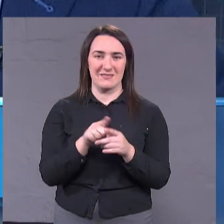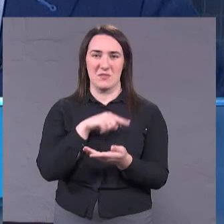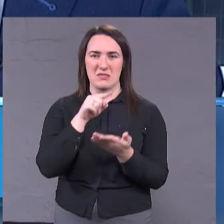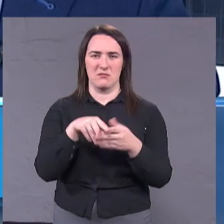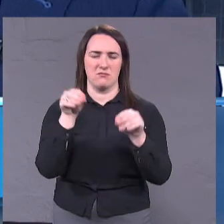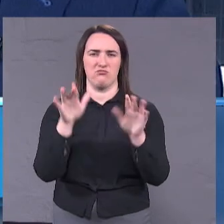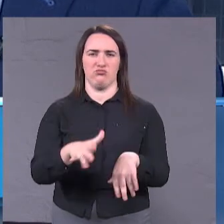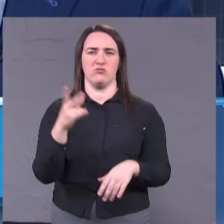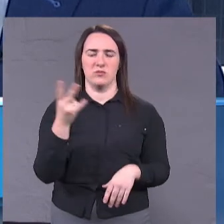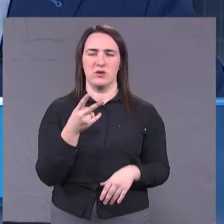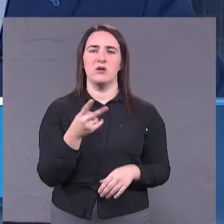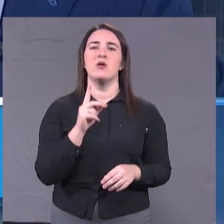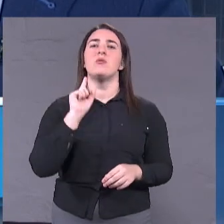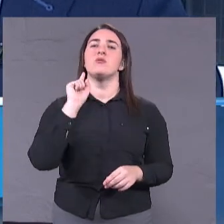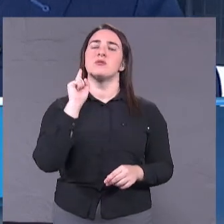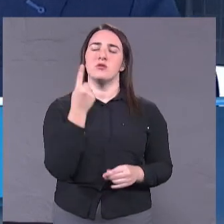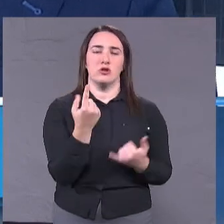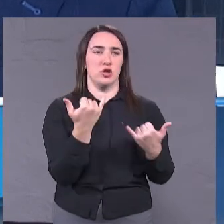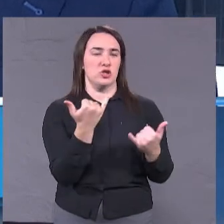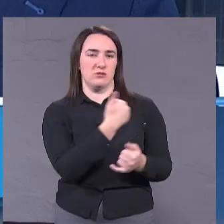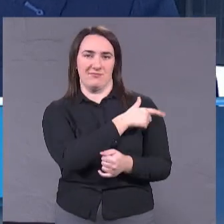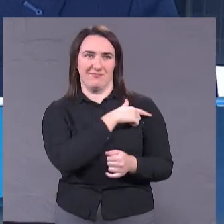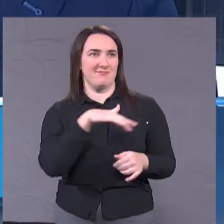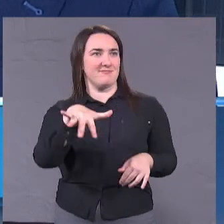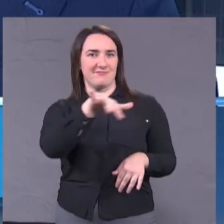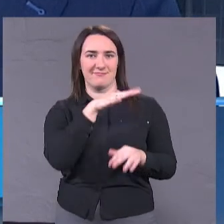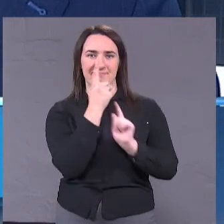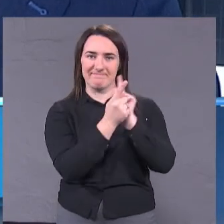з з ціними